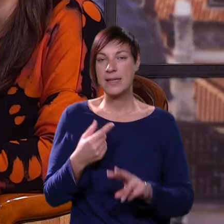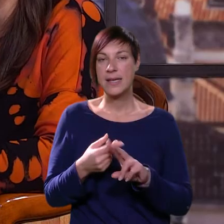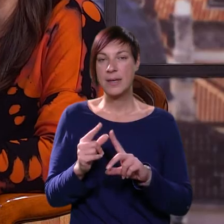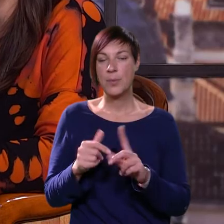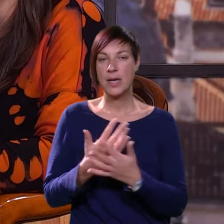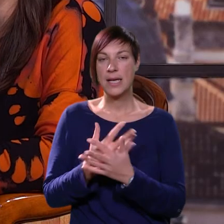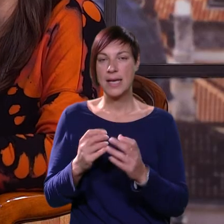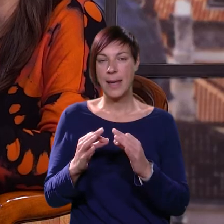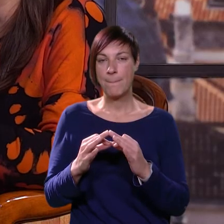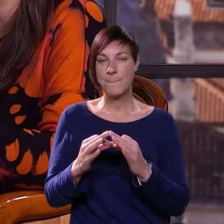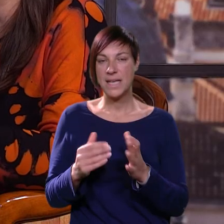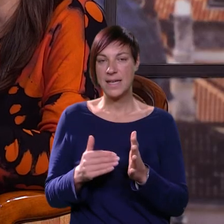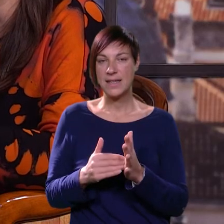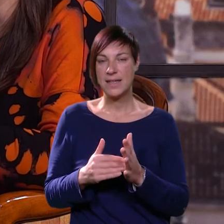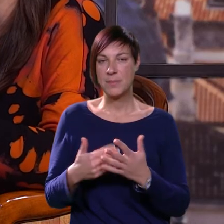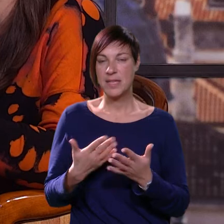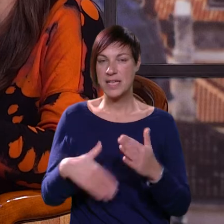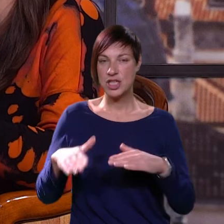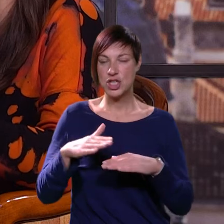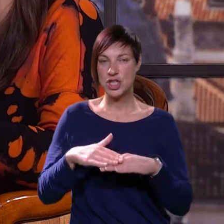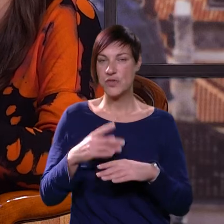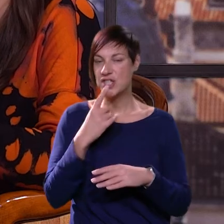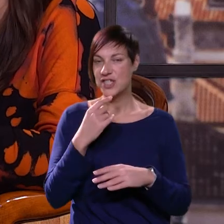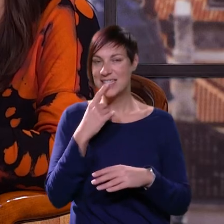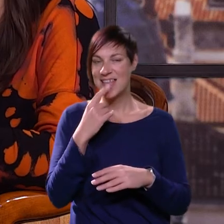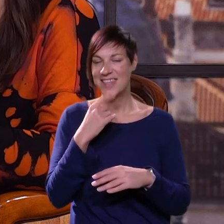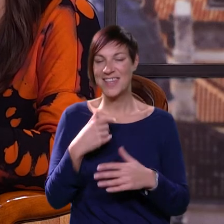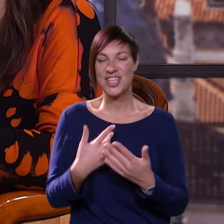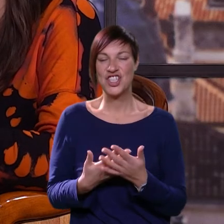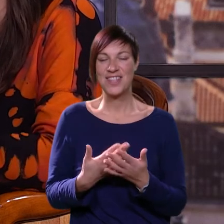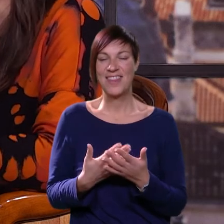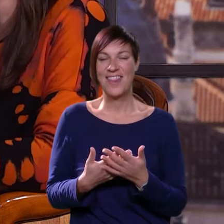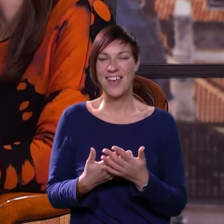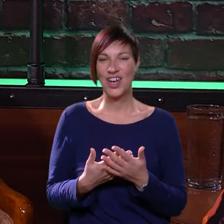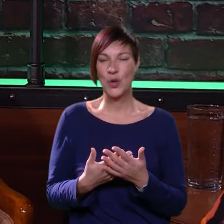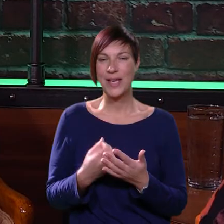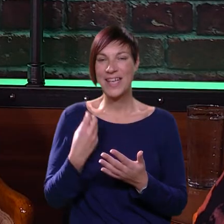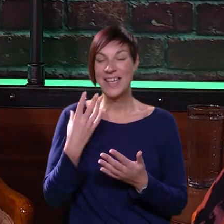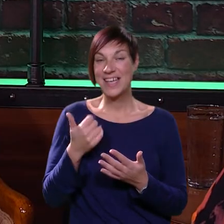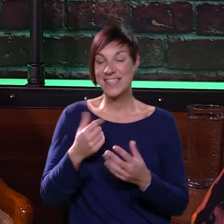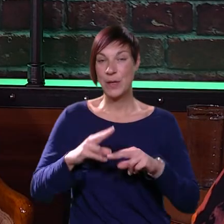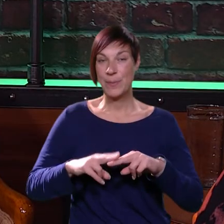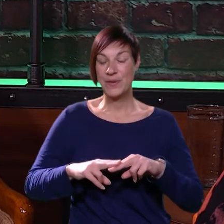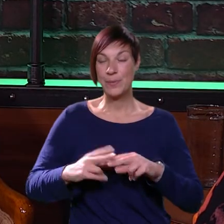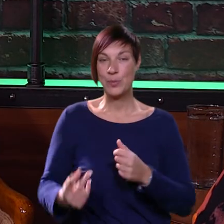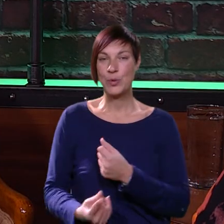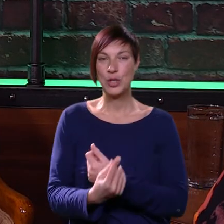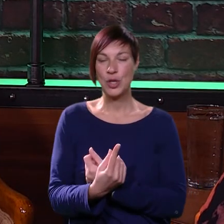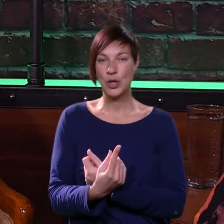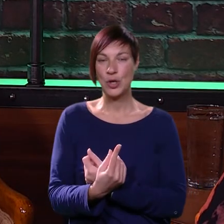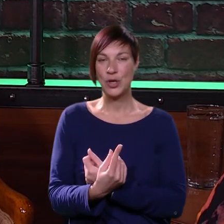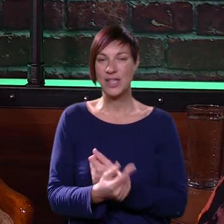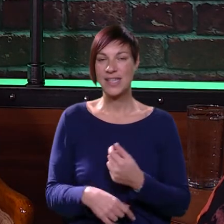Kad je hipoglikemija, onda treba dati što više slatkiše. Tako je. Tako je. To je kada se prvi put njome to